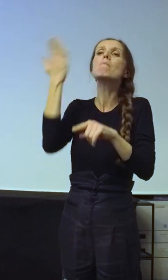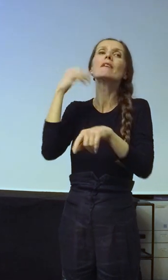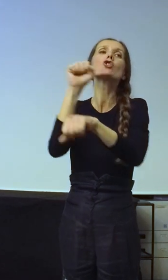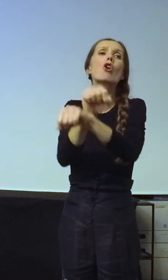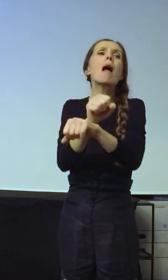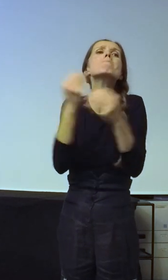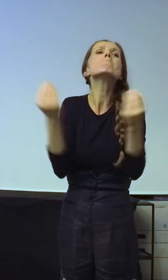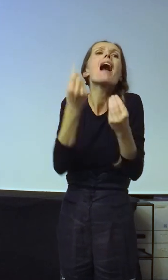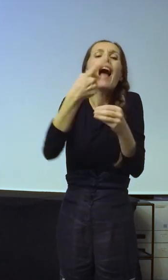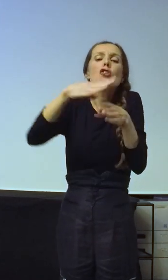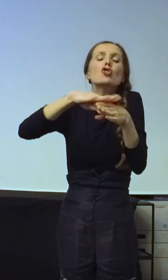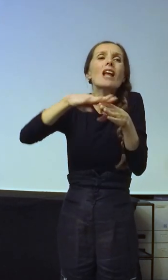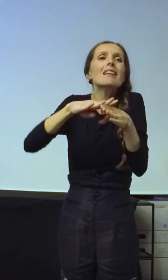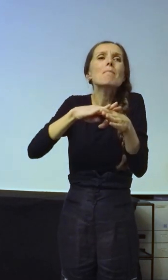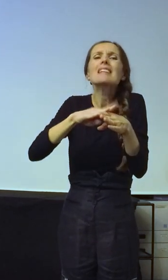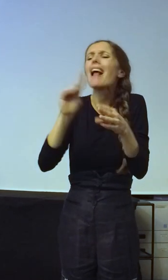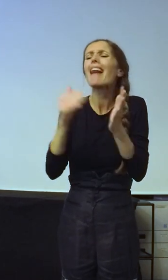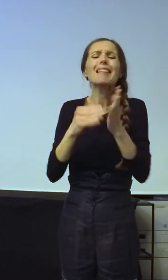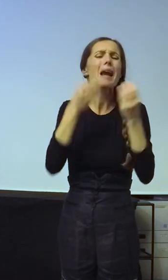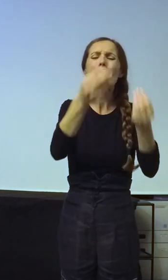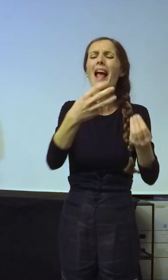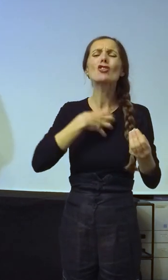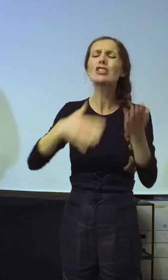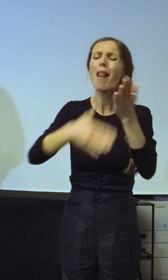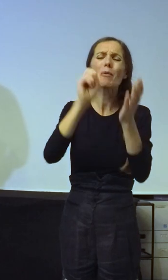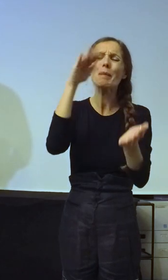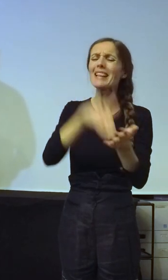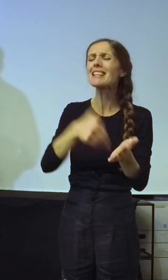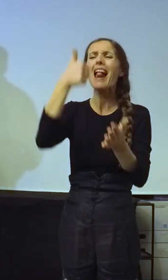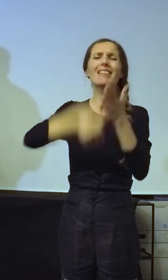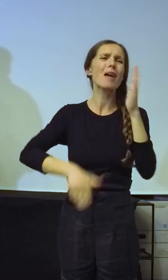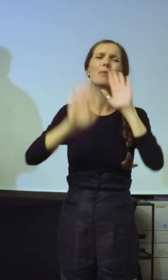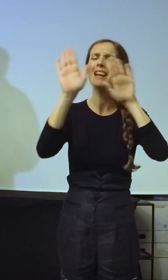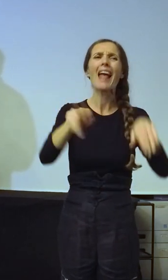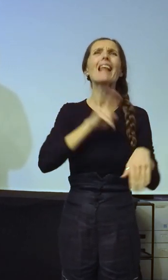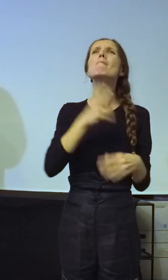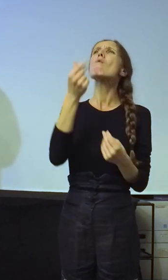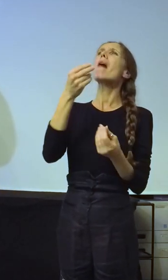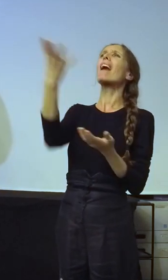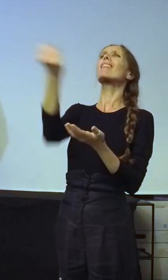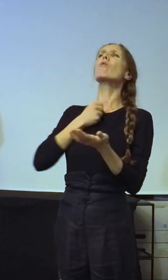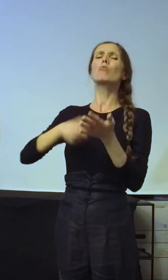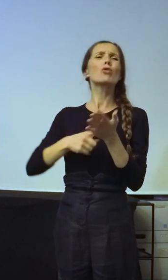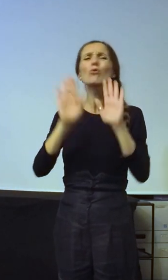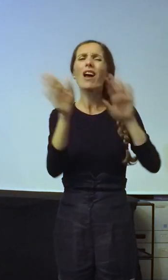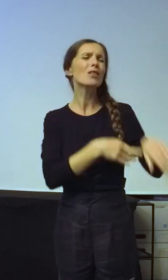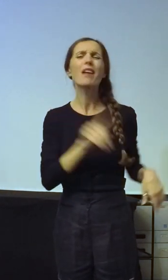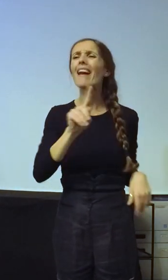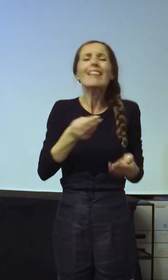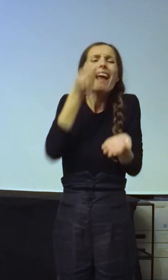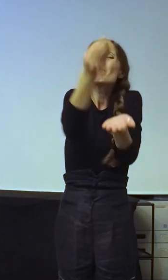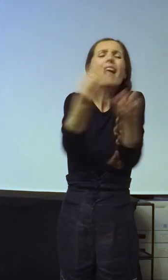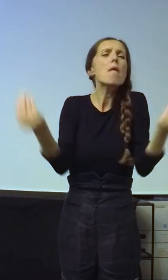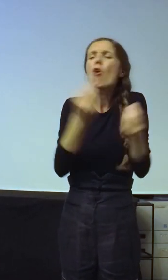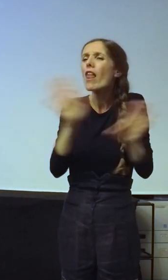ta prva četiri mjeseca. Ne da im damo socijalnu pomoć od 15.000 dinara jednokratno, da imaju pare da izvade liču kartu. Ne da im damo